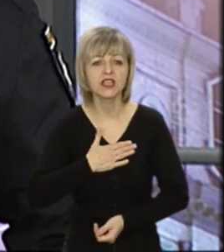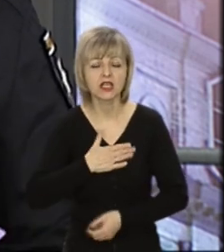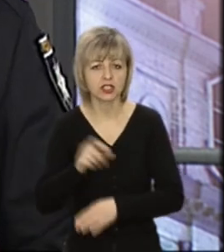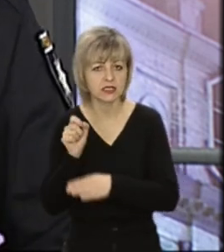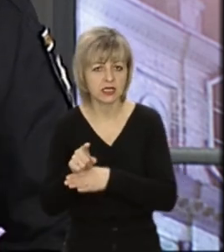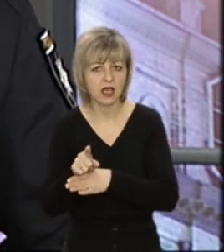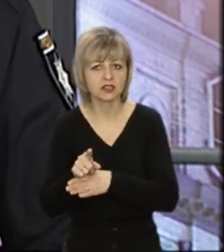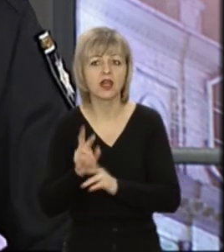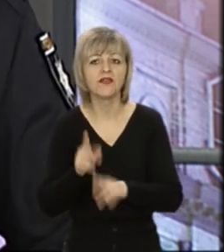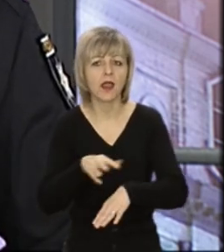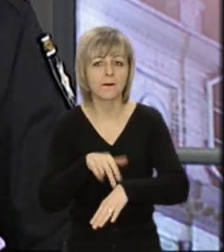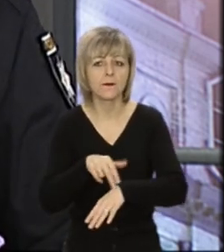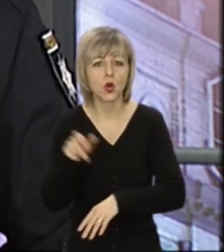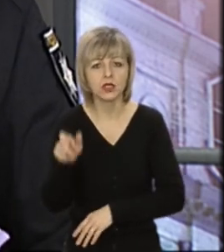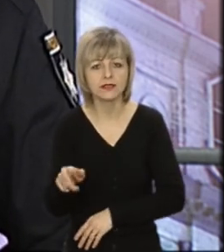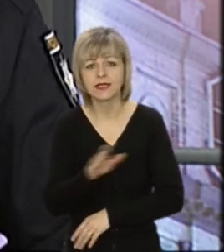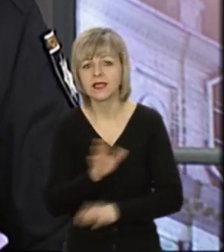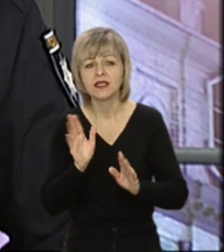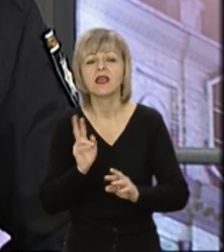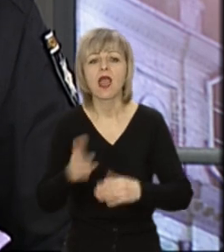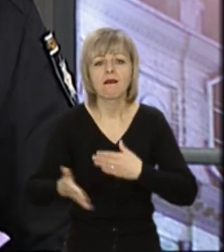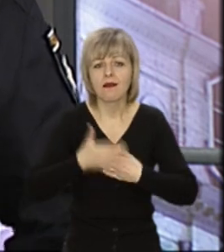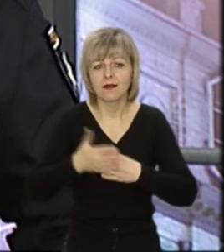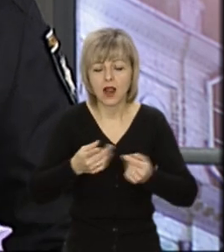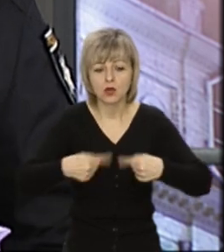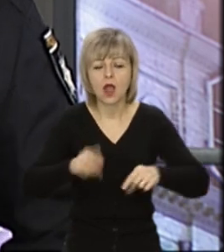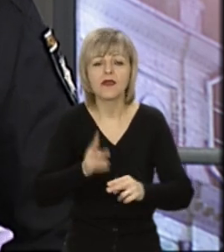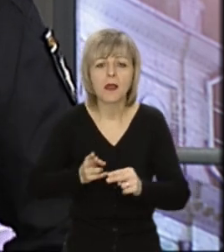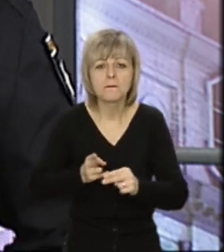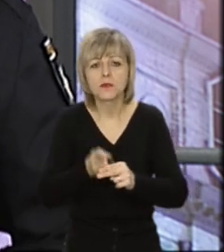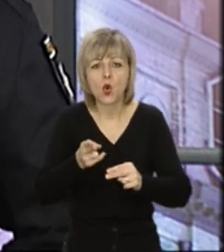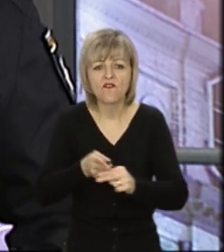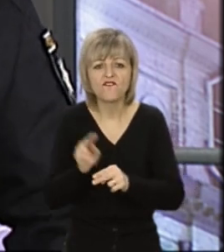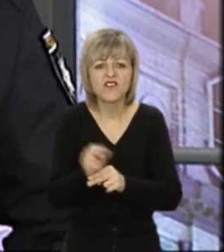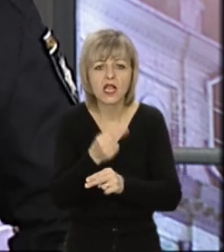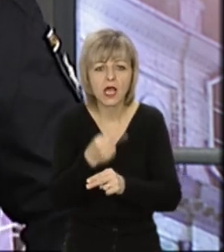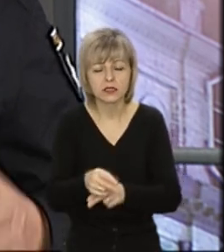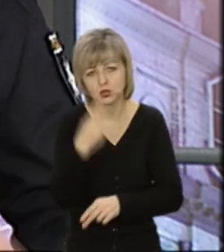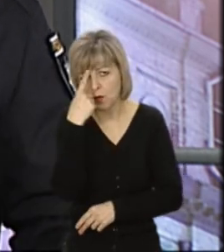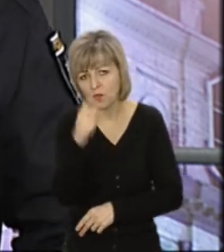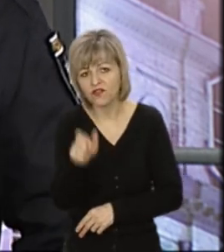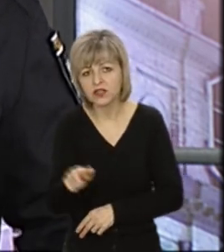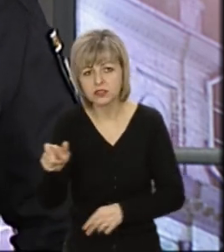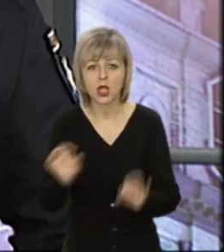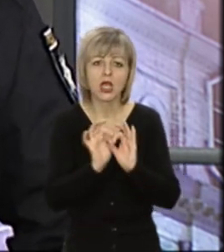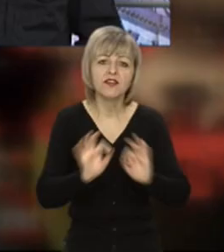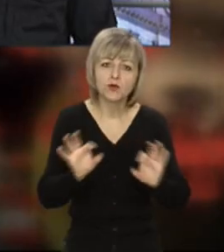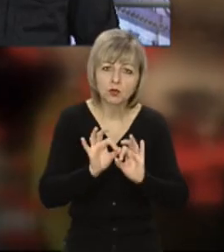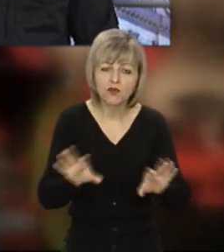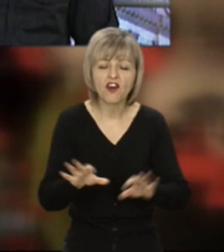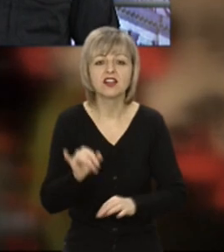задача, як поліції, не тільки як каральну органу, а як профілактичну, їх попереджати, інформувати.